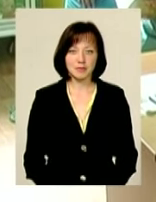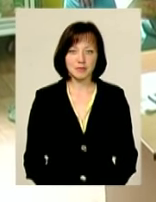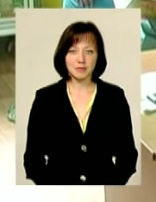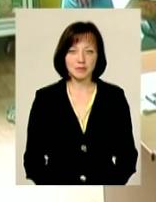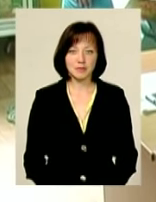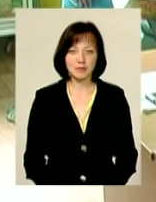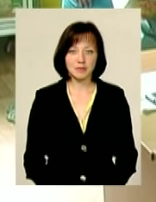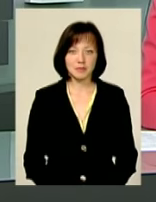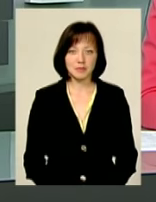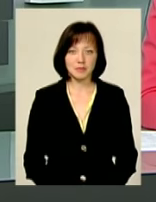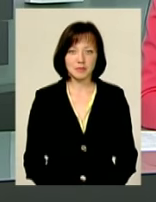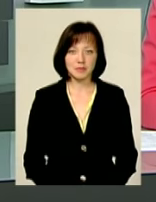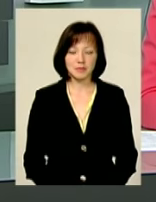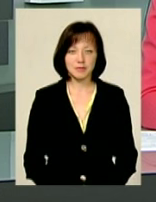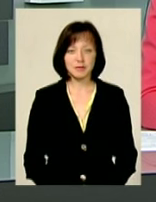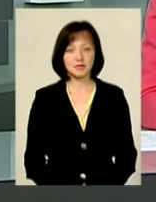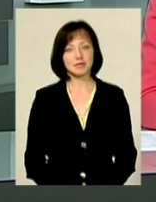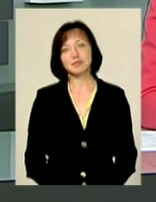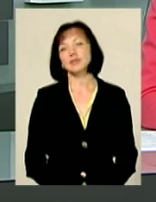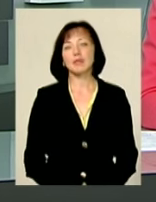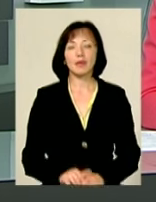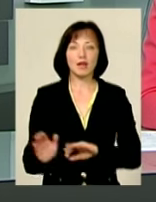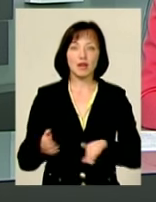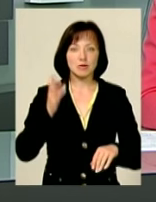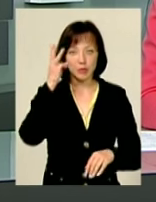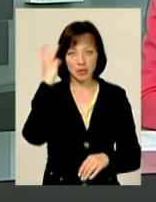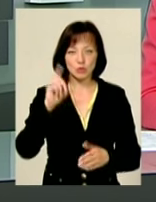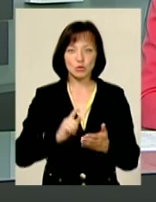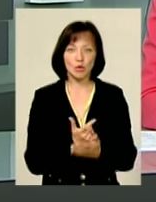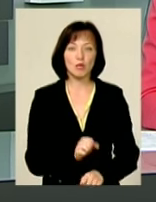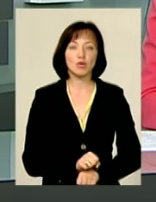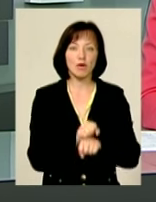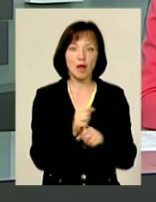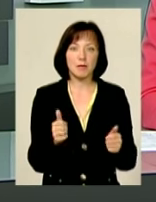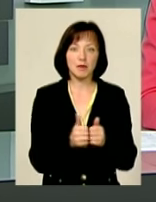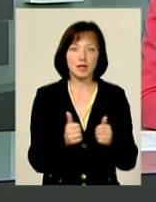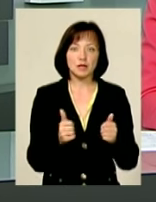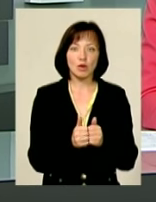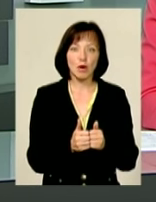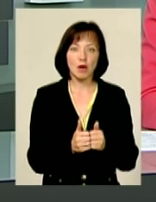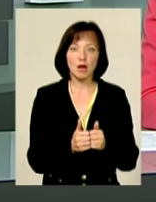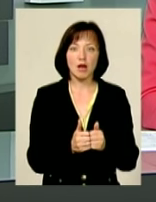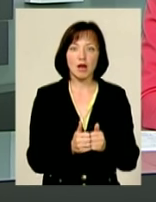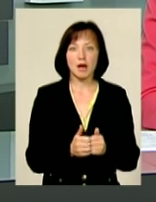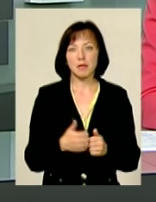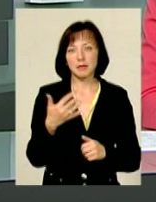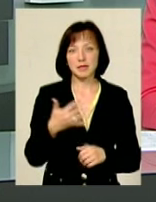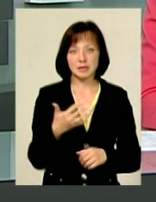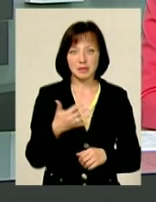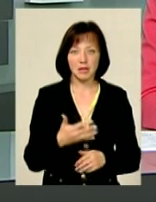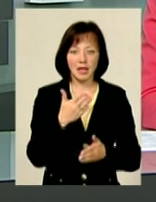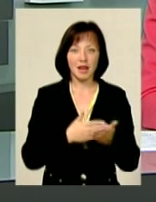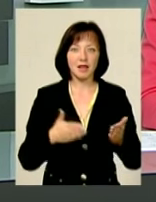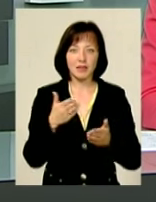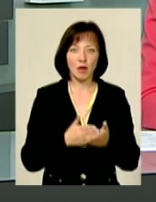випуску. В обласному центрі знову мітингували. Близько пів сотні ліквідаторів та потерпілих від дій